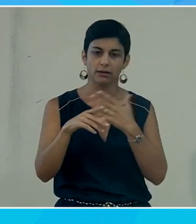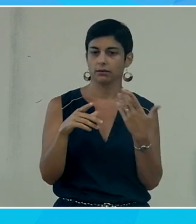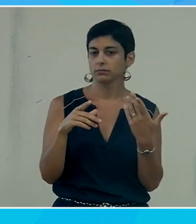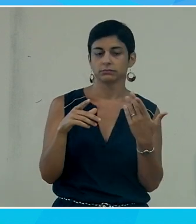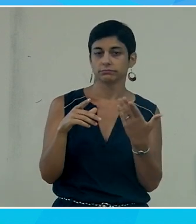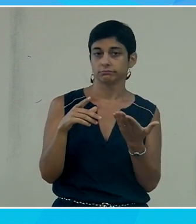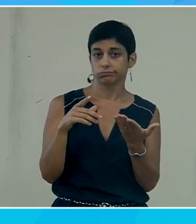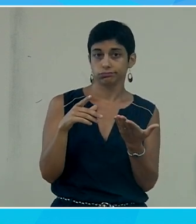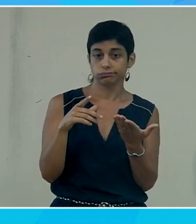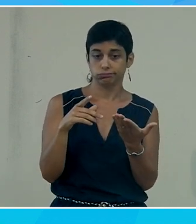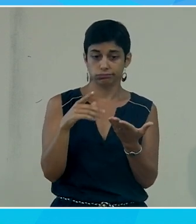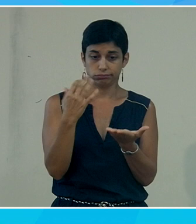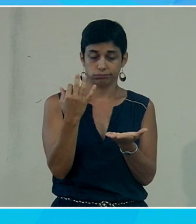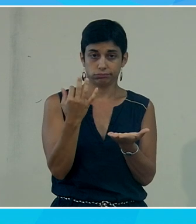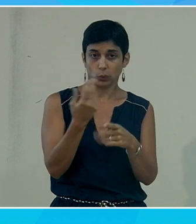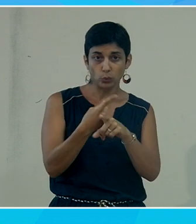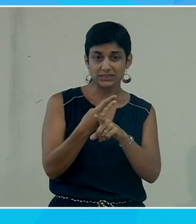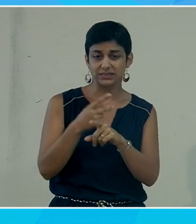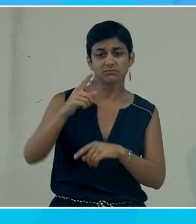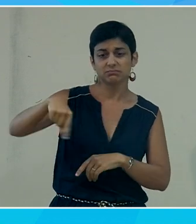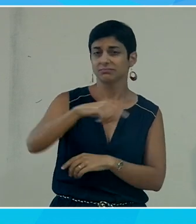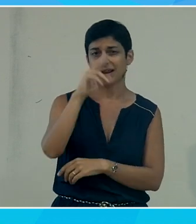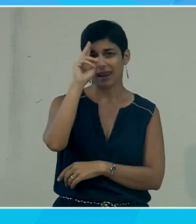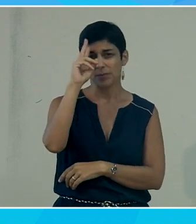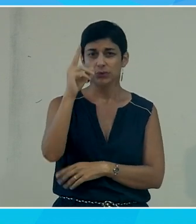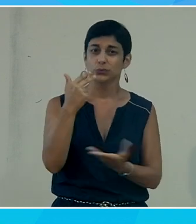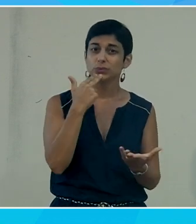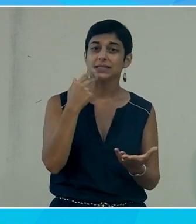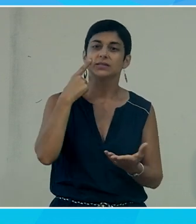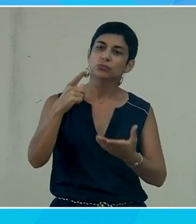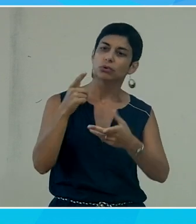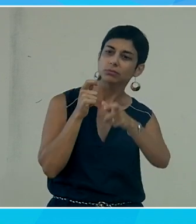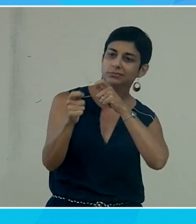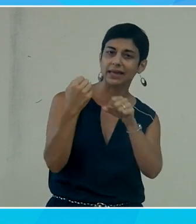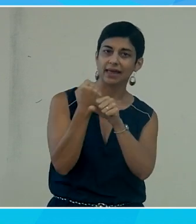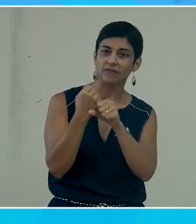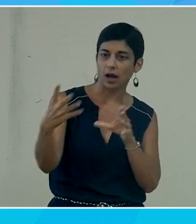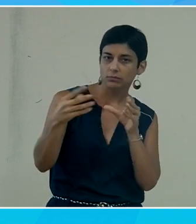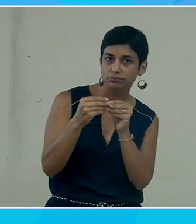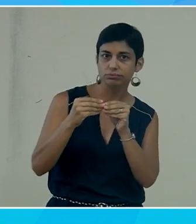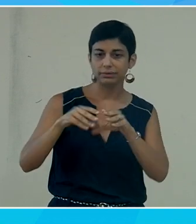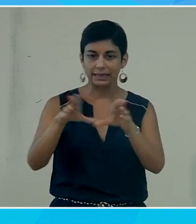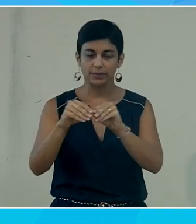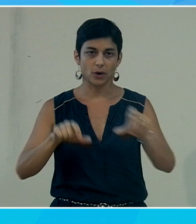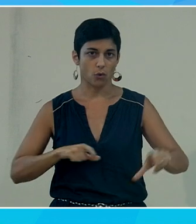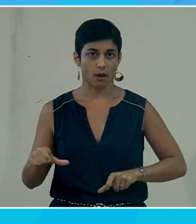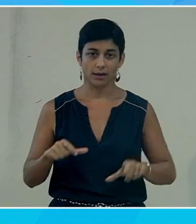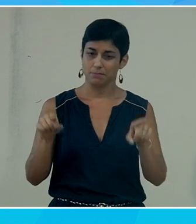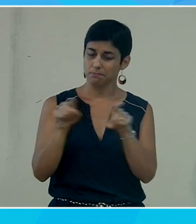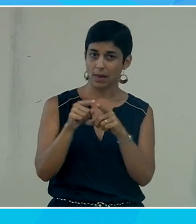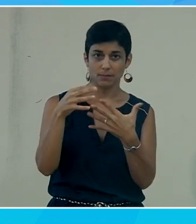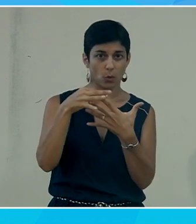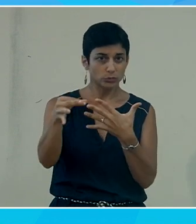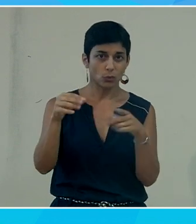on va à dire qui sont utilisés usuellement pour communiquer pour collaborer etc. avec les mêmes fonctionnalités